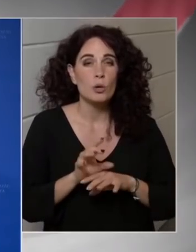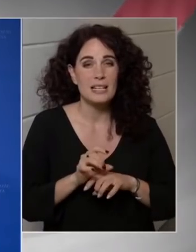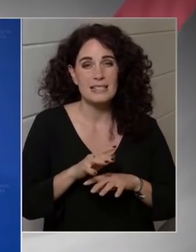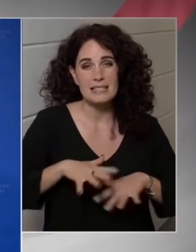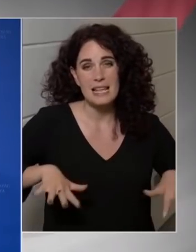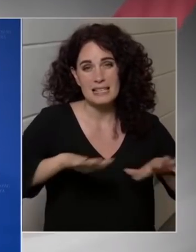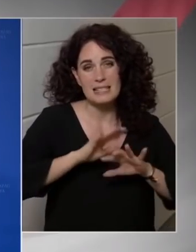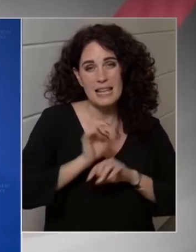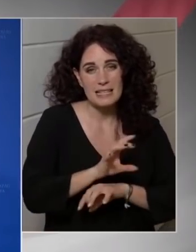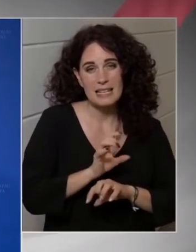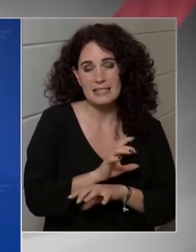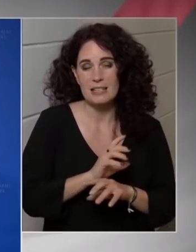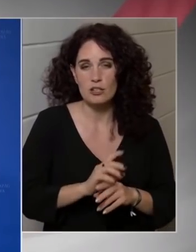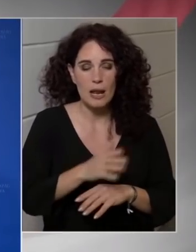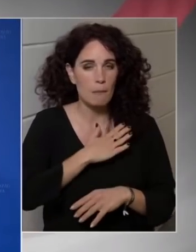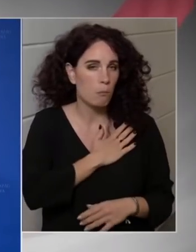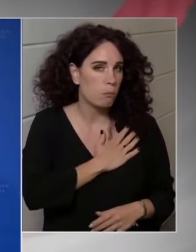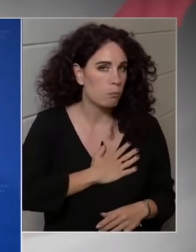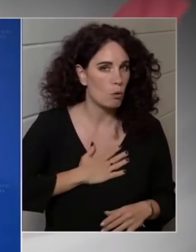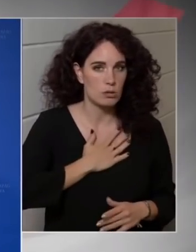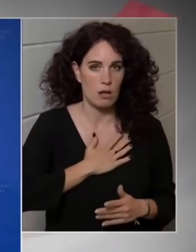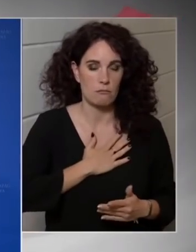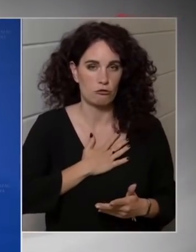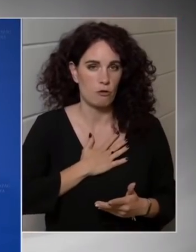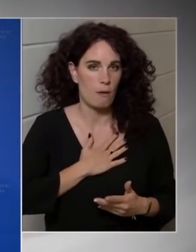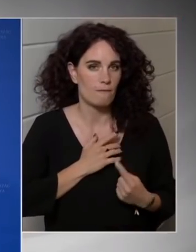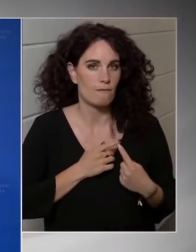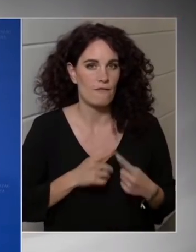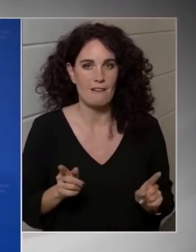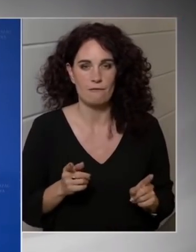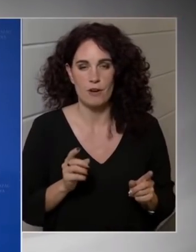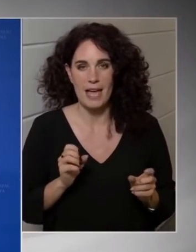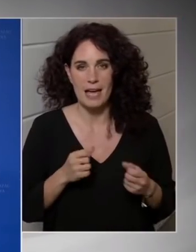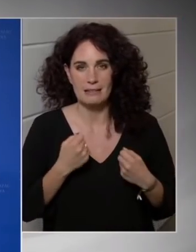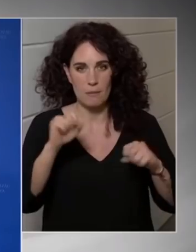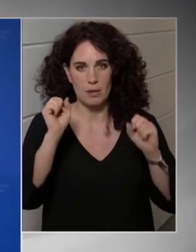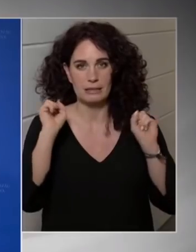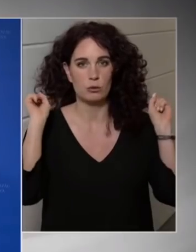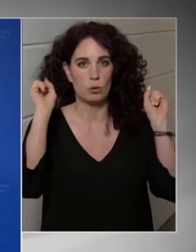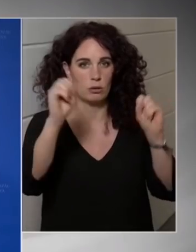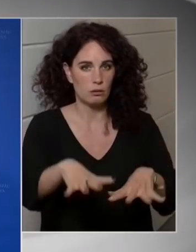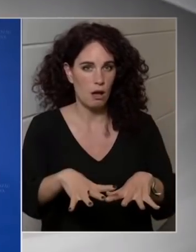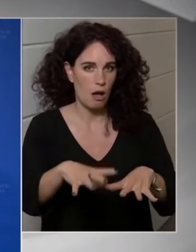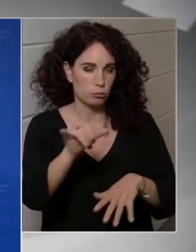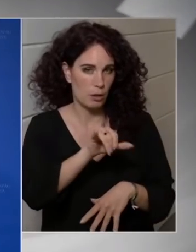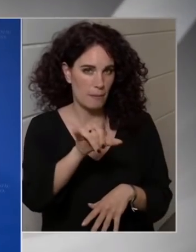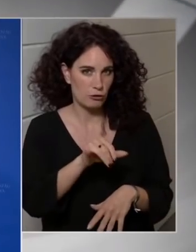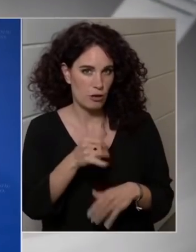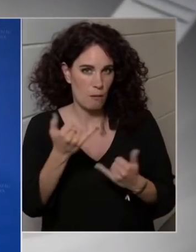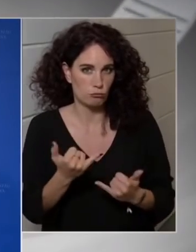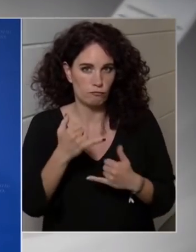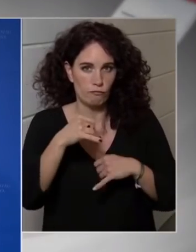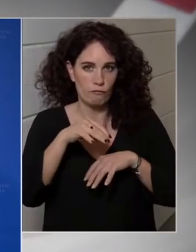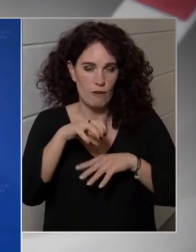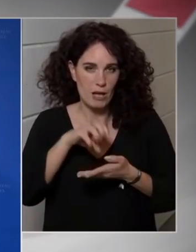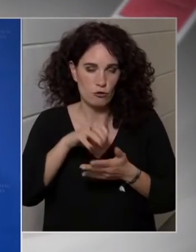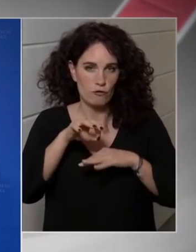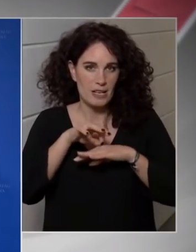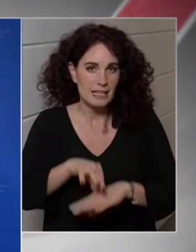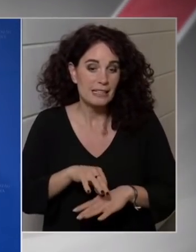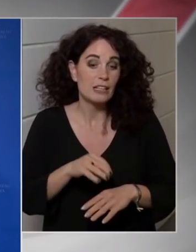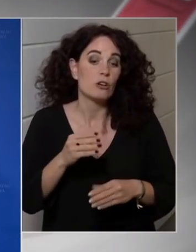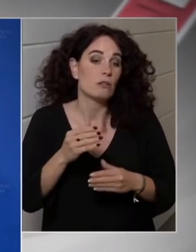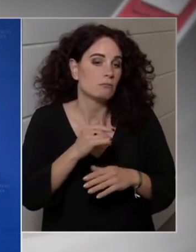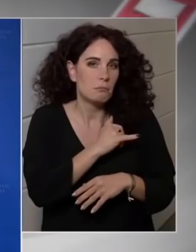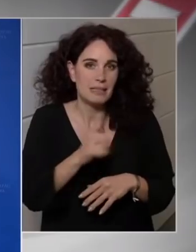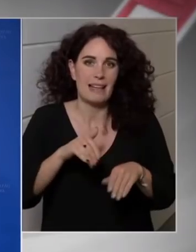legesleg borzalmasabb válfaját szabadította a jelenlegi városvezetés Budapestre, azzal, hogy mindenhol dugóban állnak az